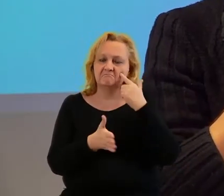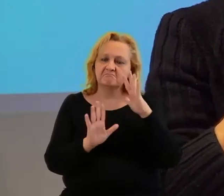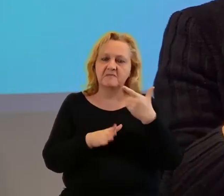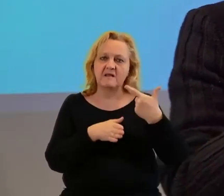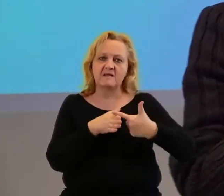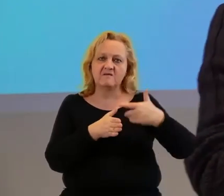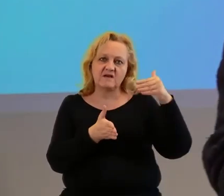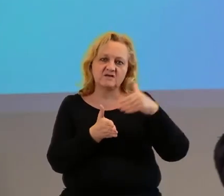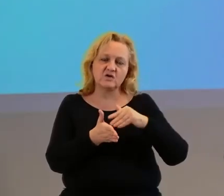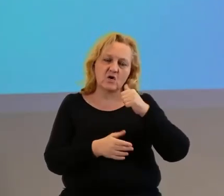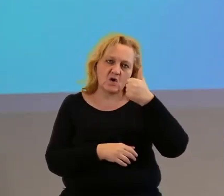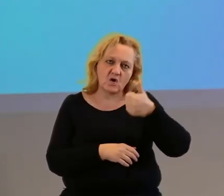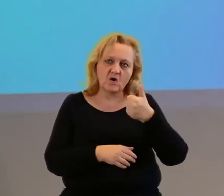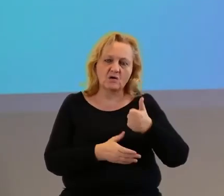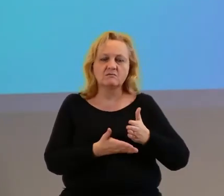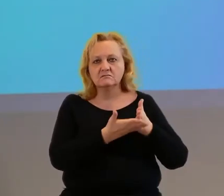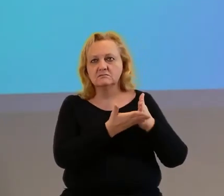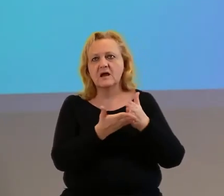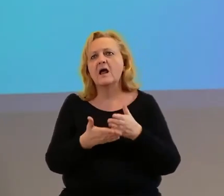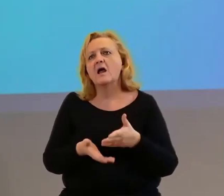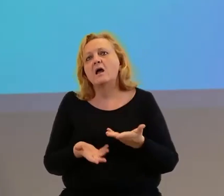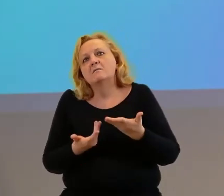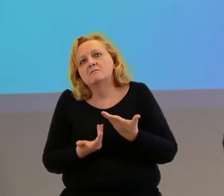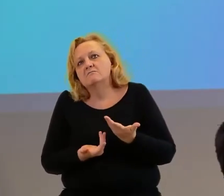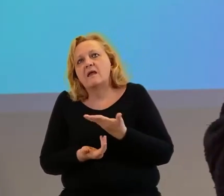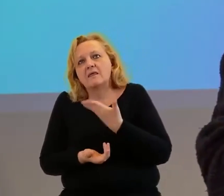tysięcy roczny jest przekazywany na pomoc. Nie jest to dużo,